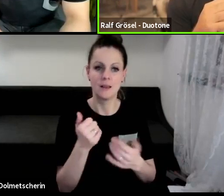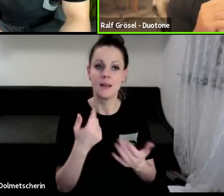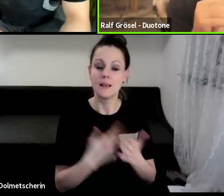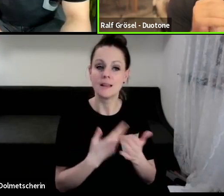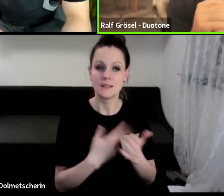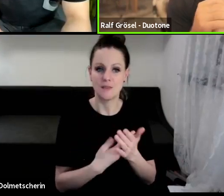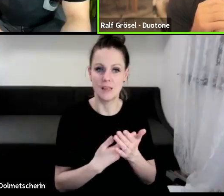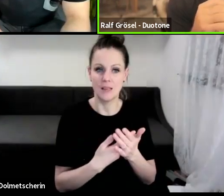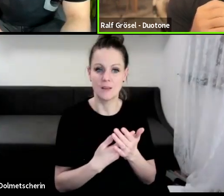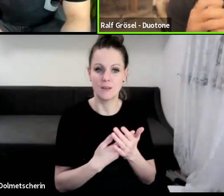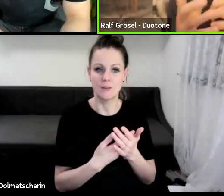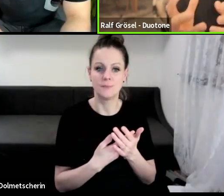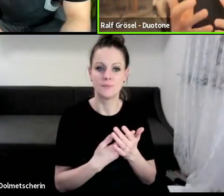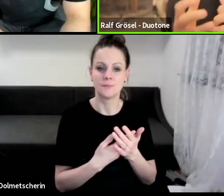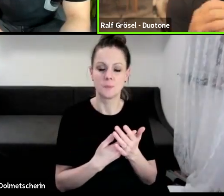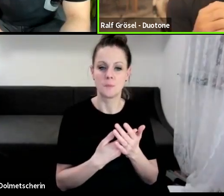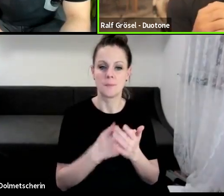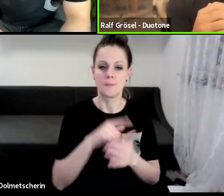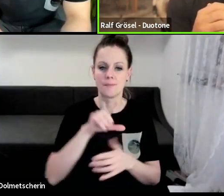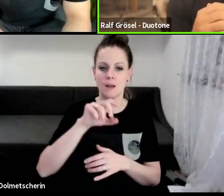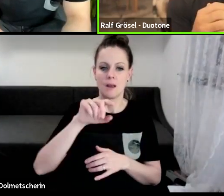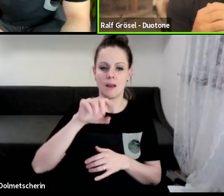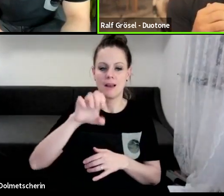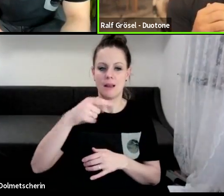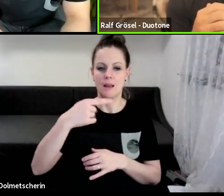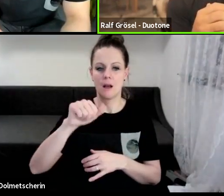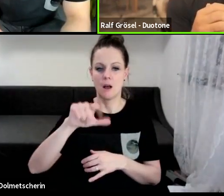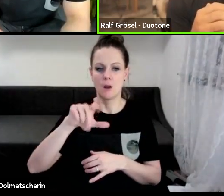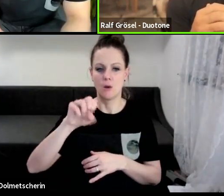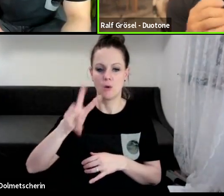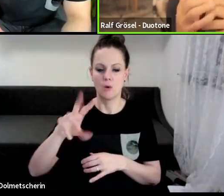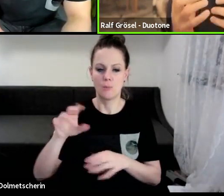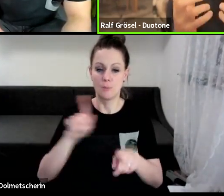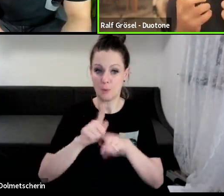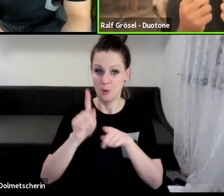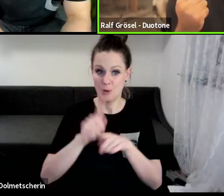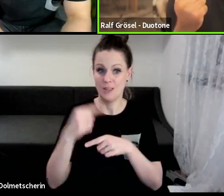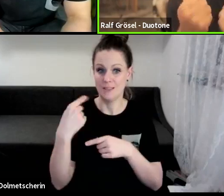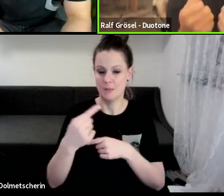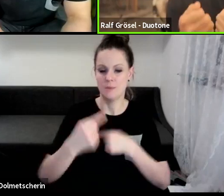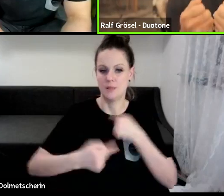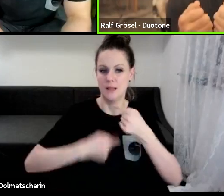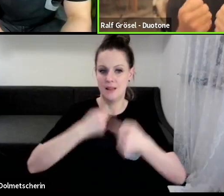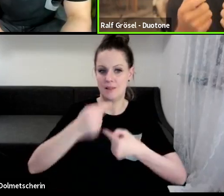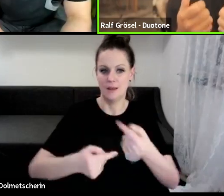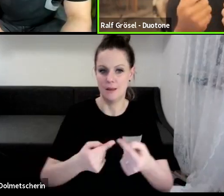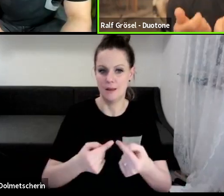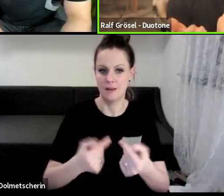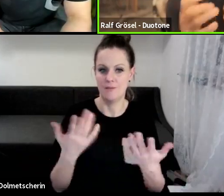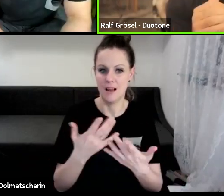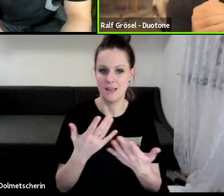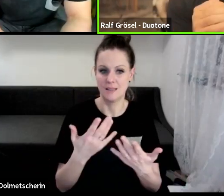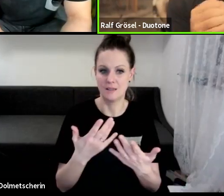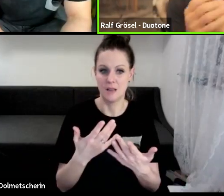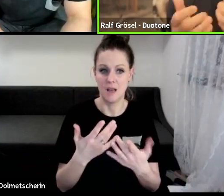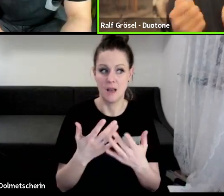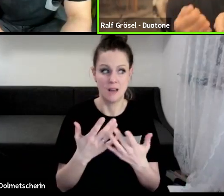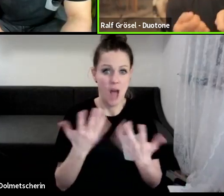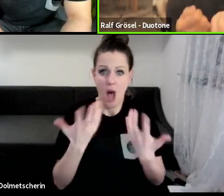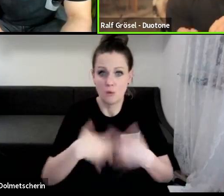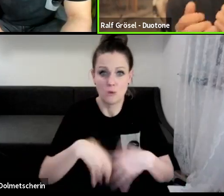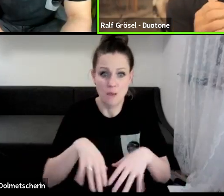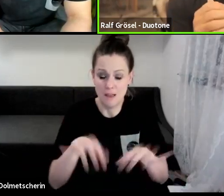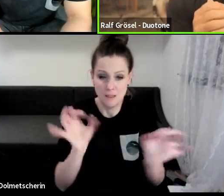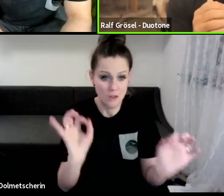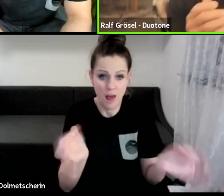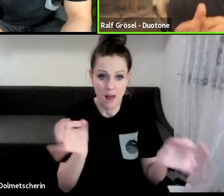die Legano-Brüder, wurde etwas entwickelt, was von Haus aus einfach genial war. Also es hat